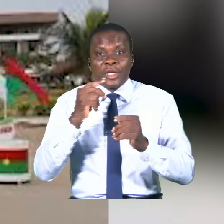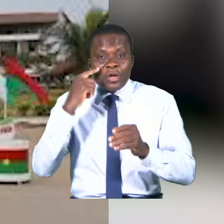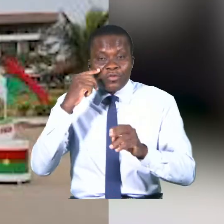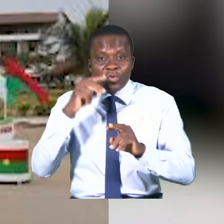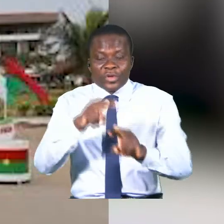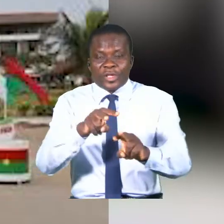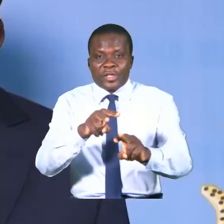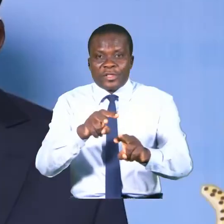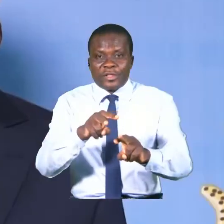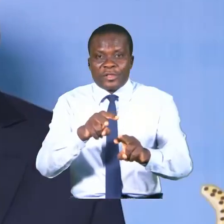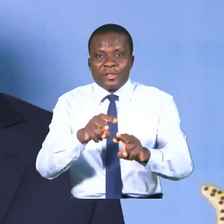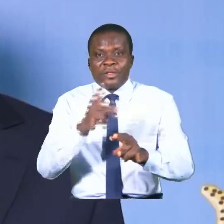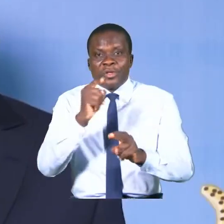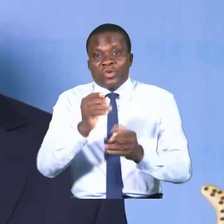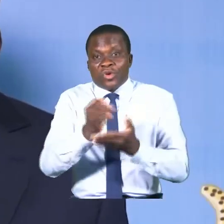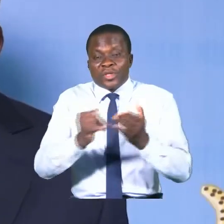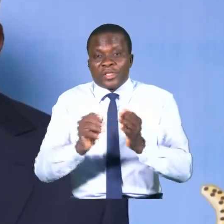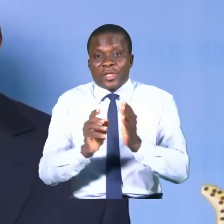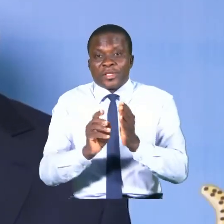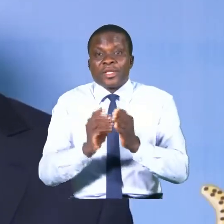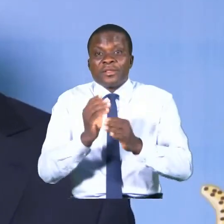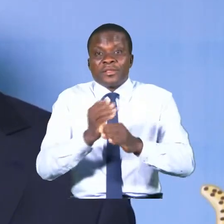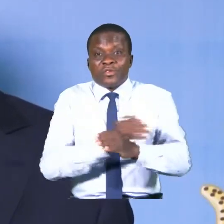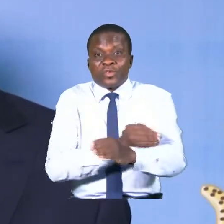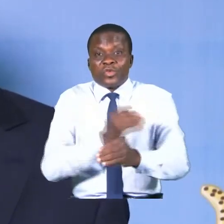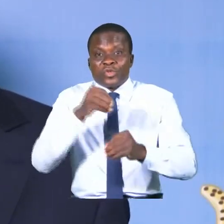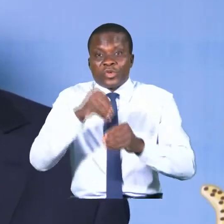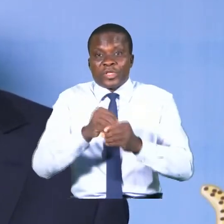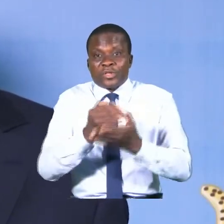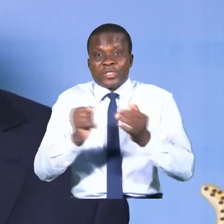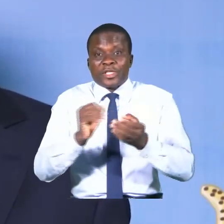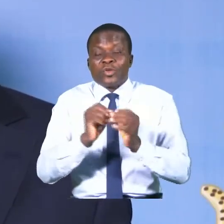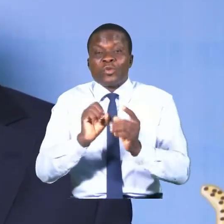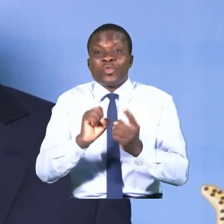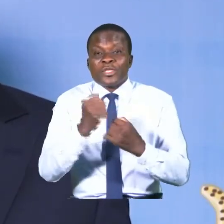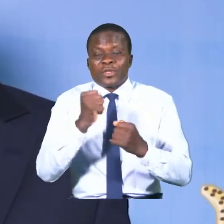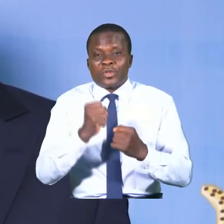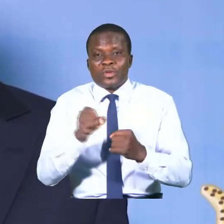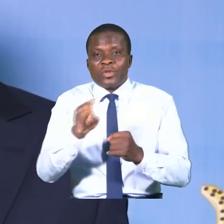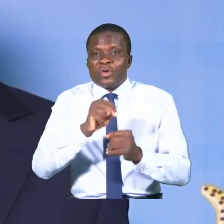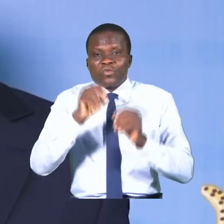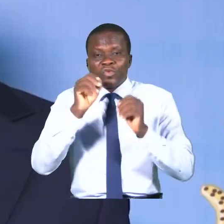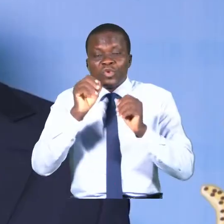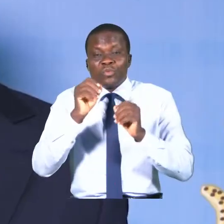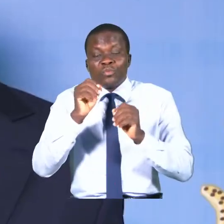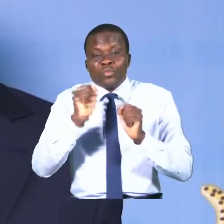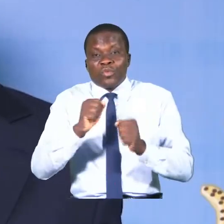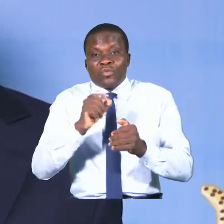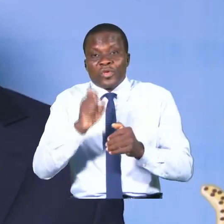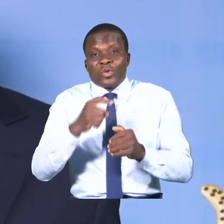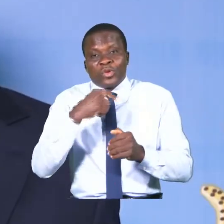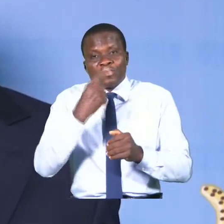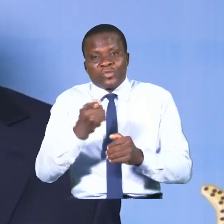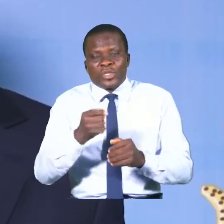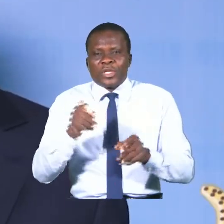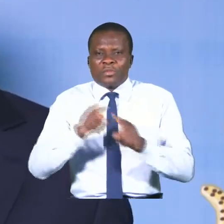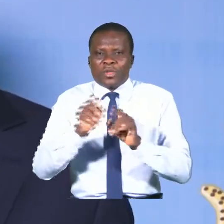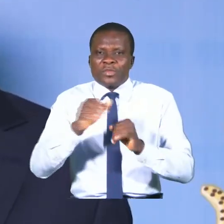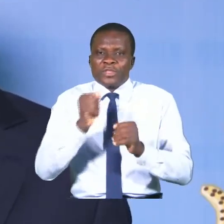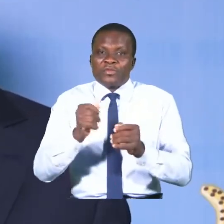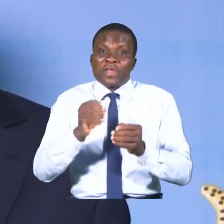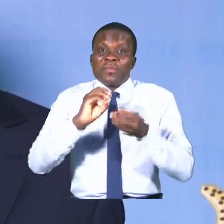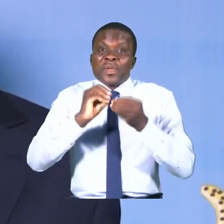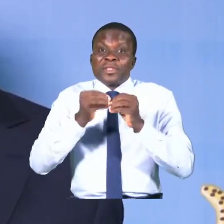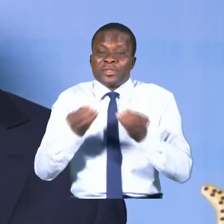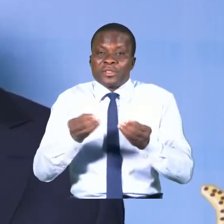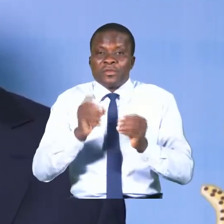l'évolution dans un certain nombre de secteurs, vous ne pouvez que vous dire, même si vous n'avez pas des chiffres,